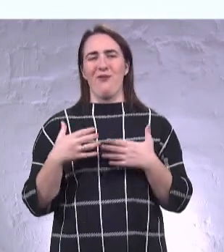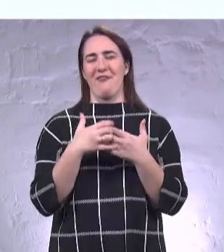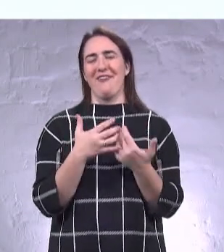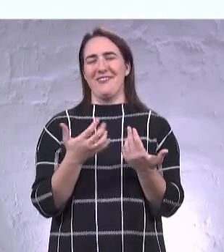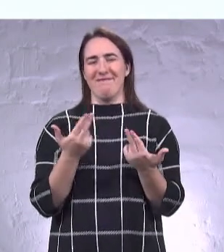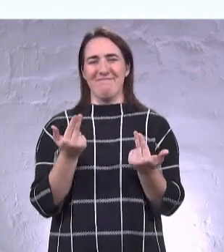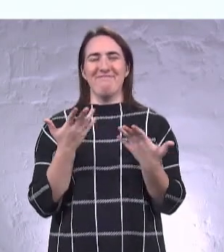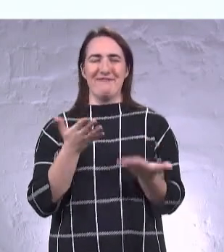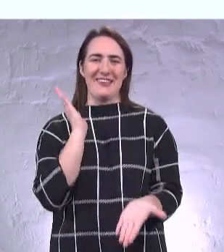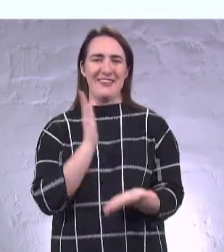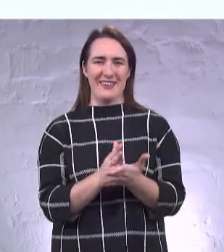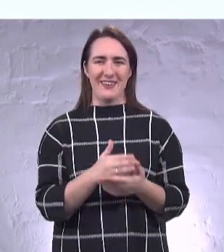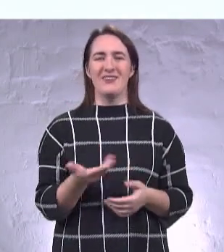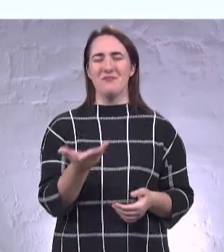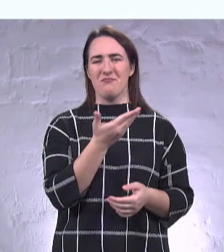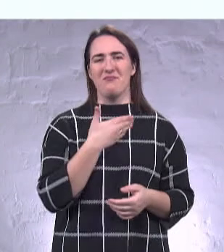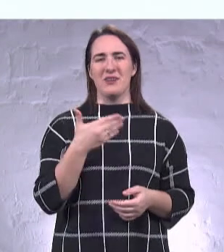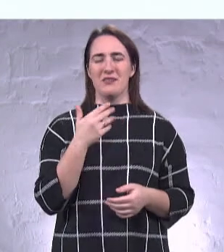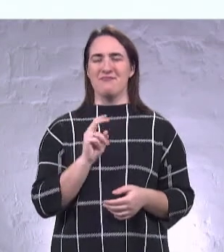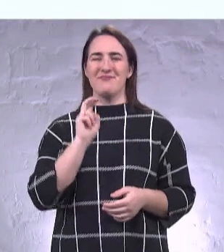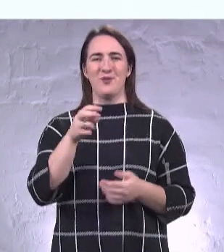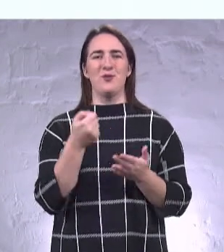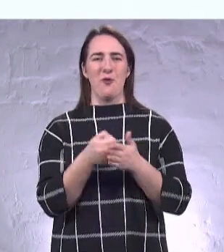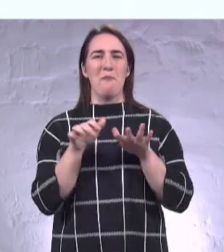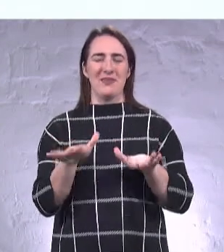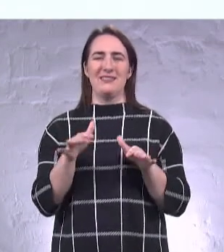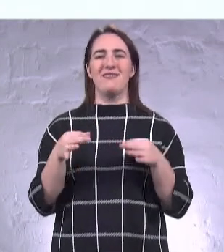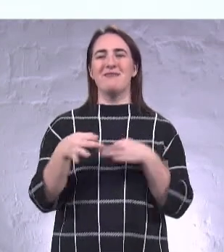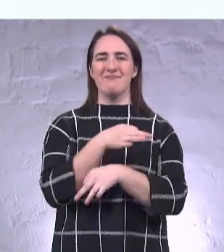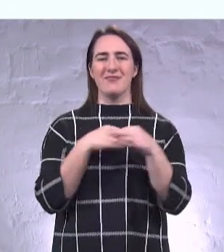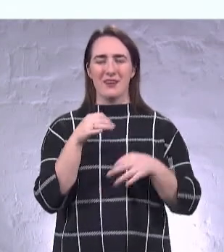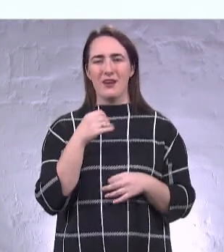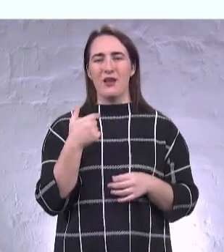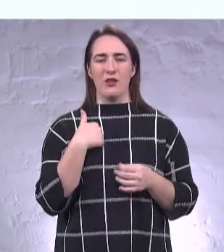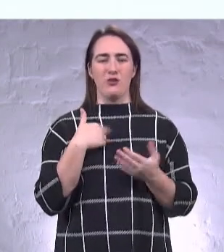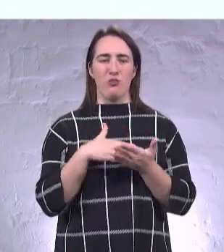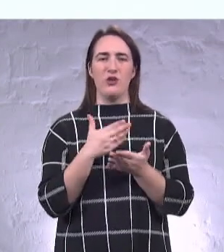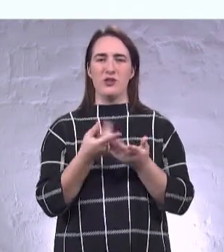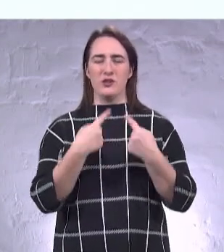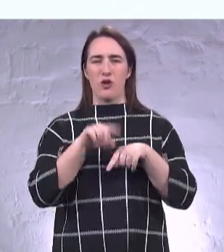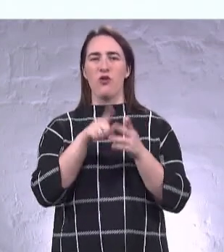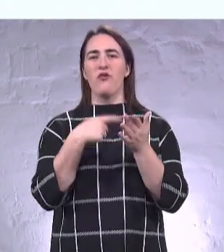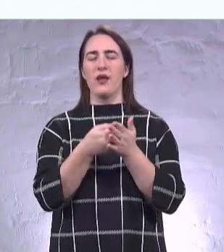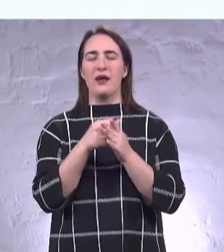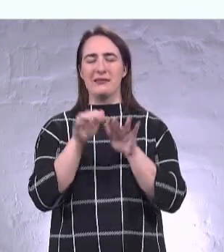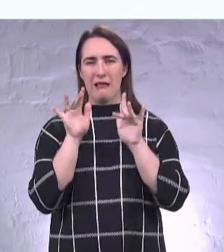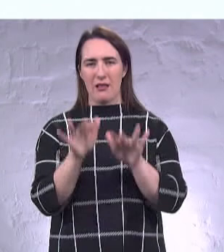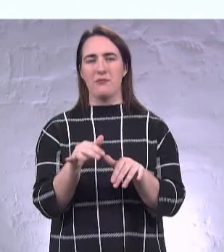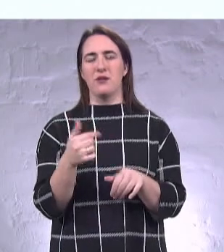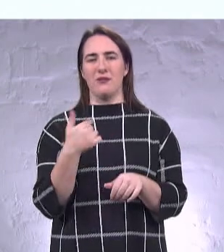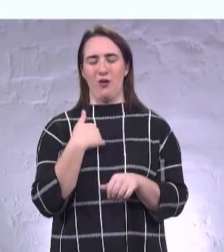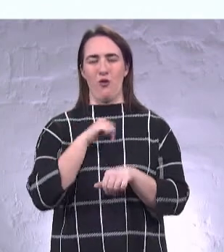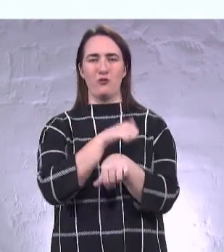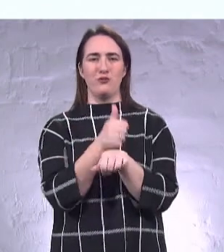що ми прийшли до місцевих рад і політична сила довіряє ділам, яку я очолю